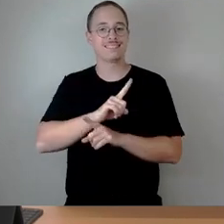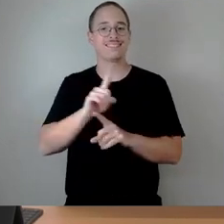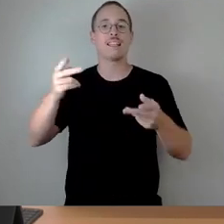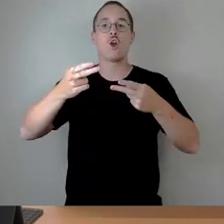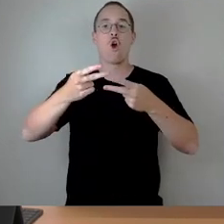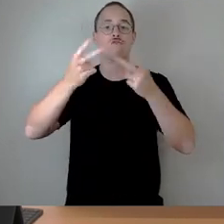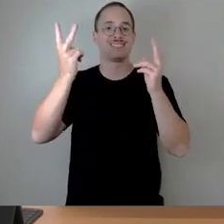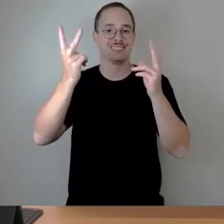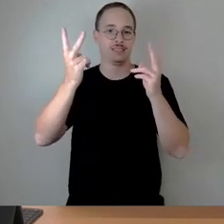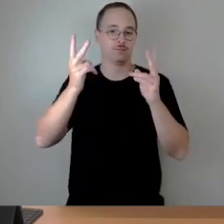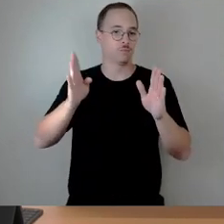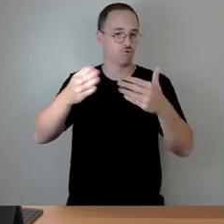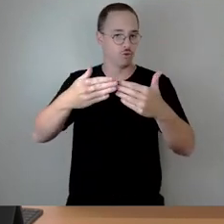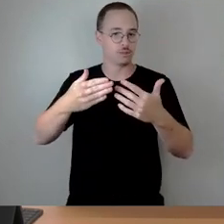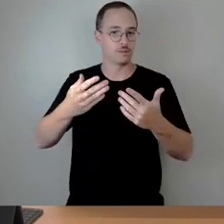16 uns durch.